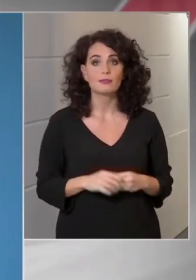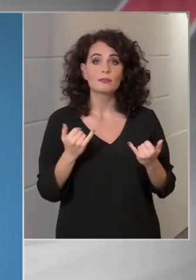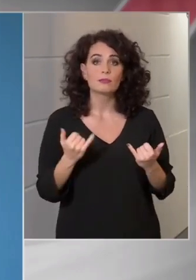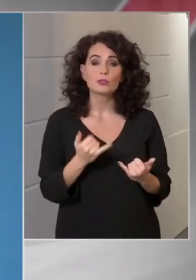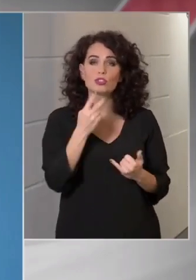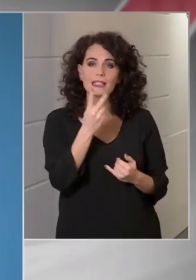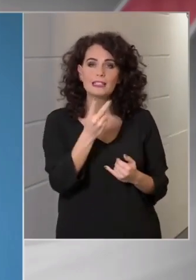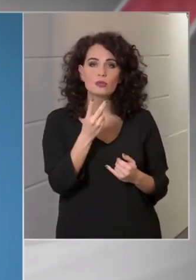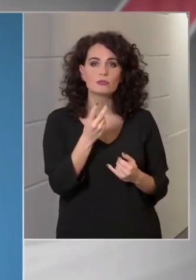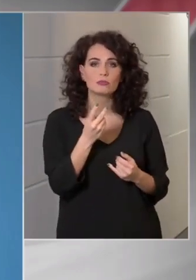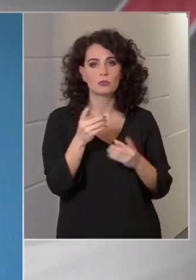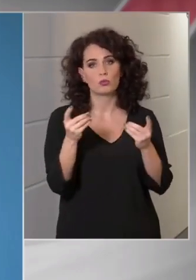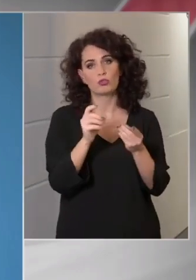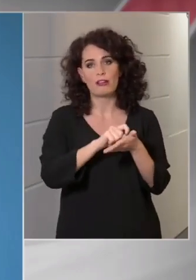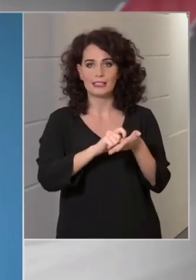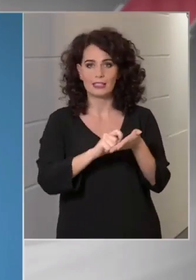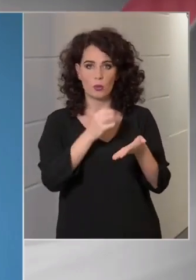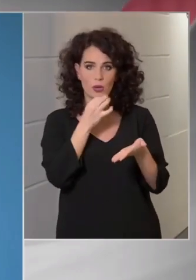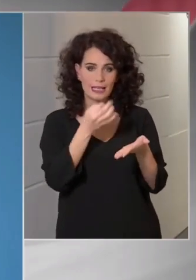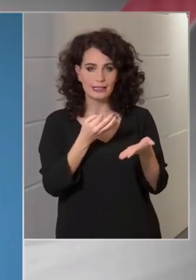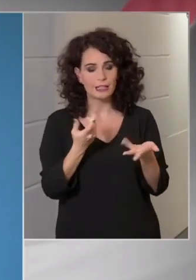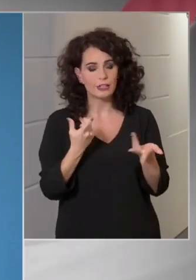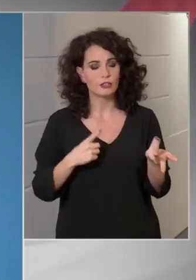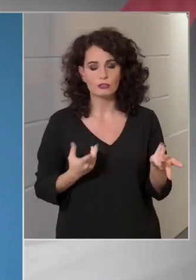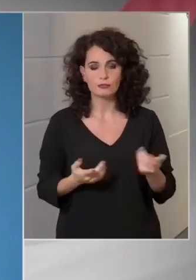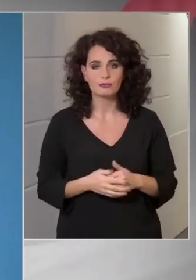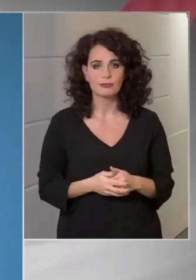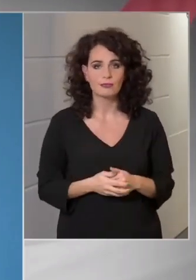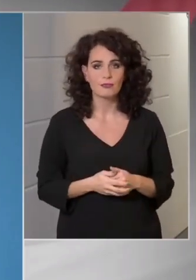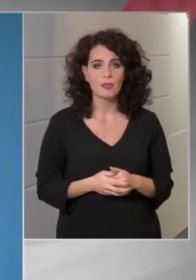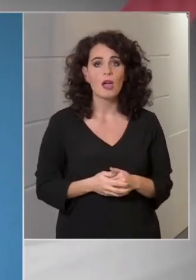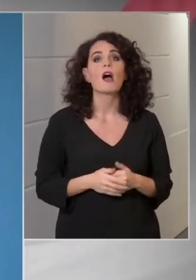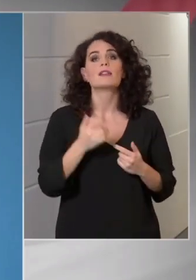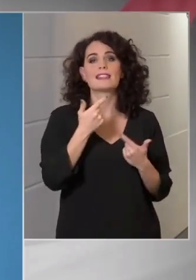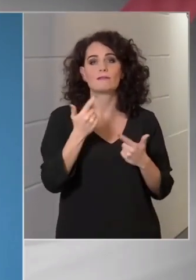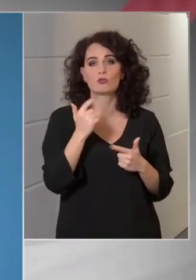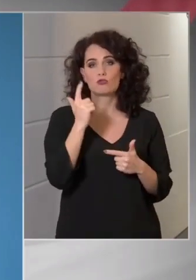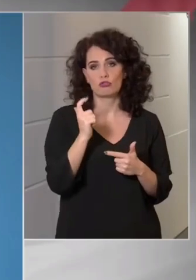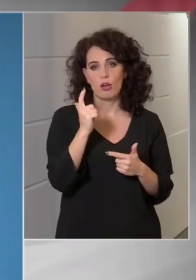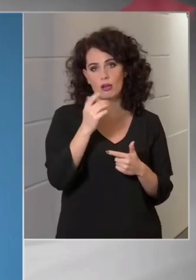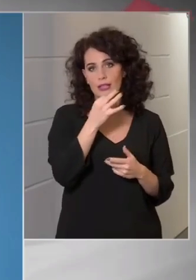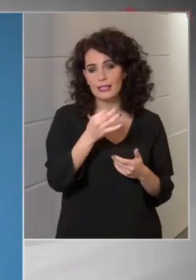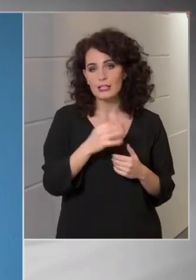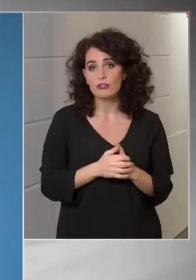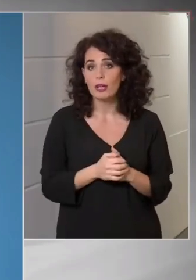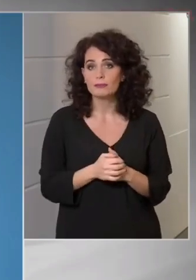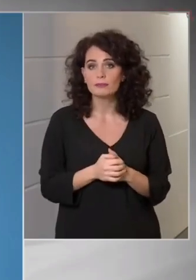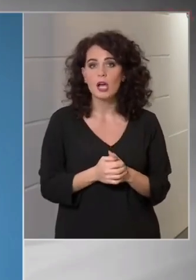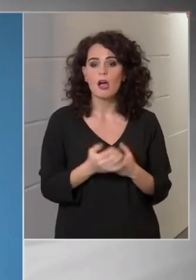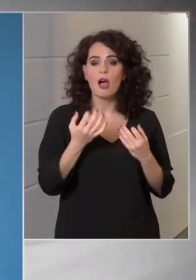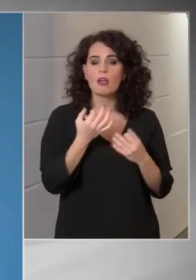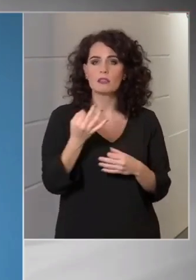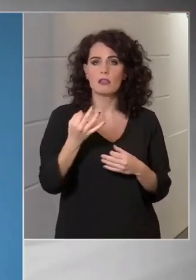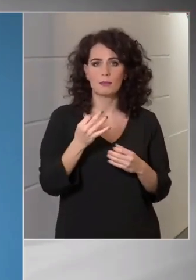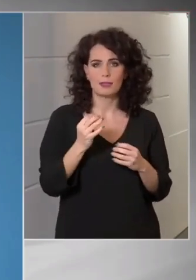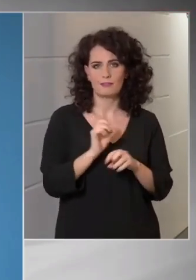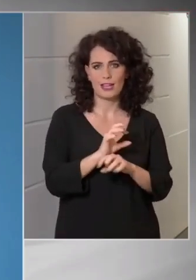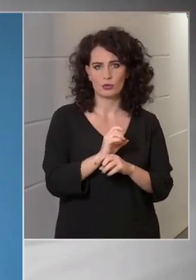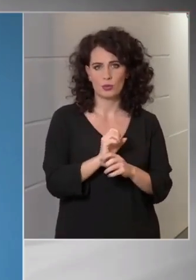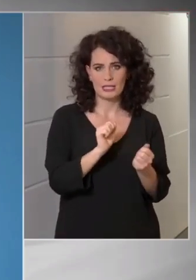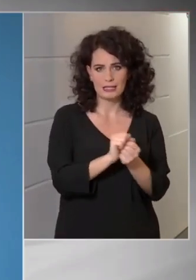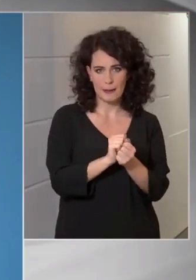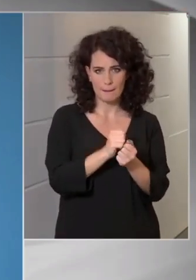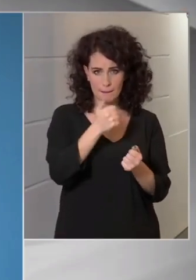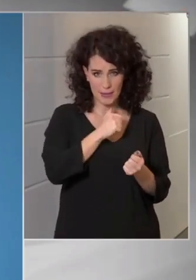újságírói megkereséseket. Az Infostart kérdezi, a napi új fertőzött szám mint PCR